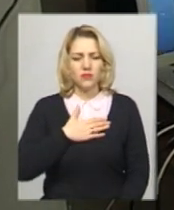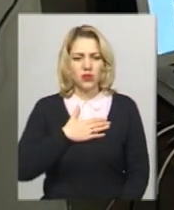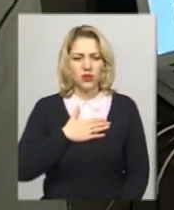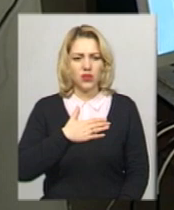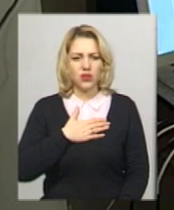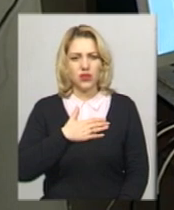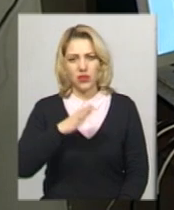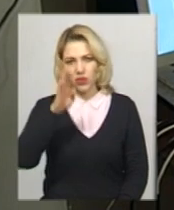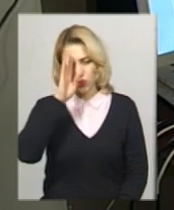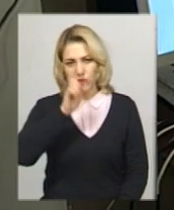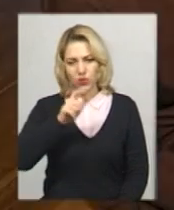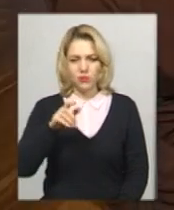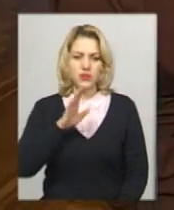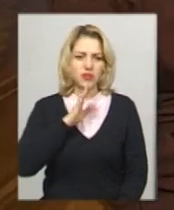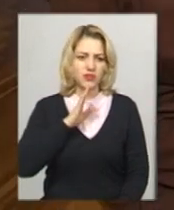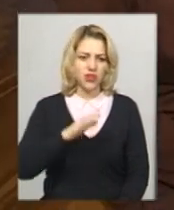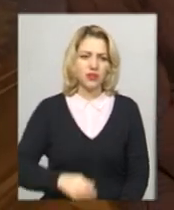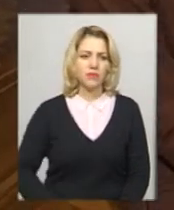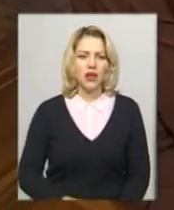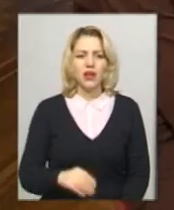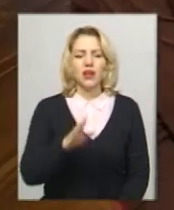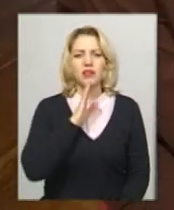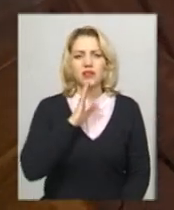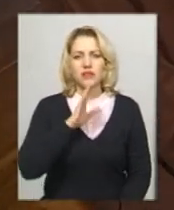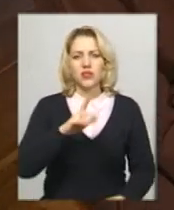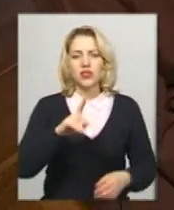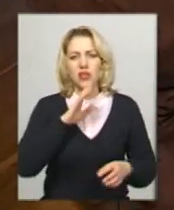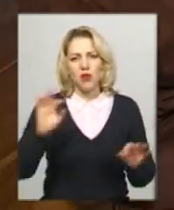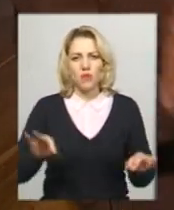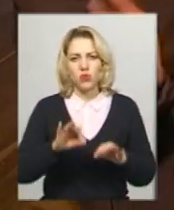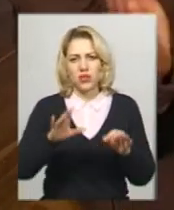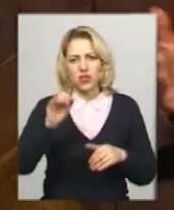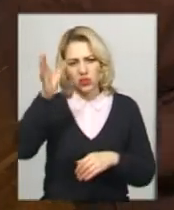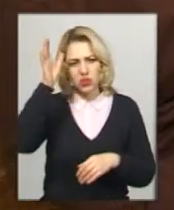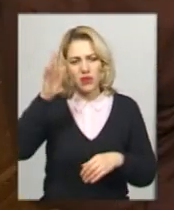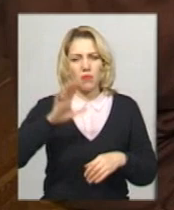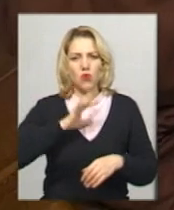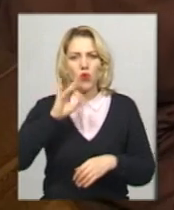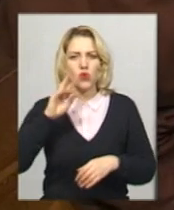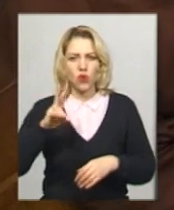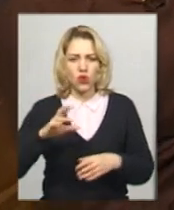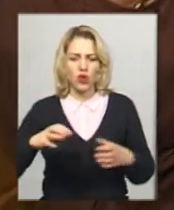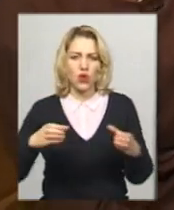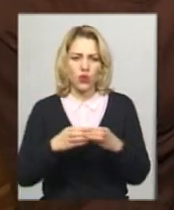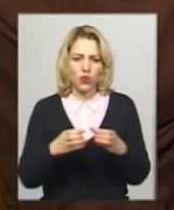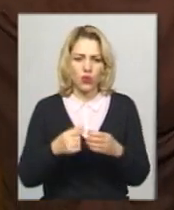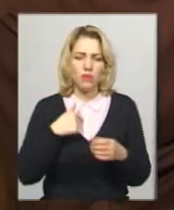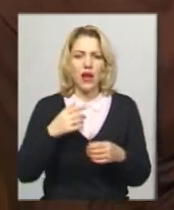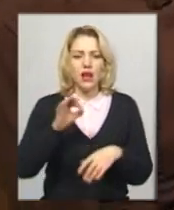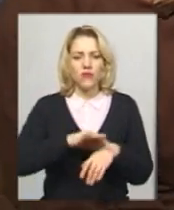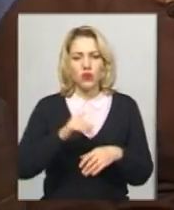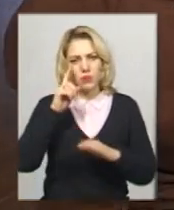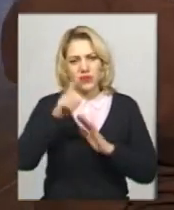хлопці і дівчата. Юлія Балан – музикант за світою. У студентські роки грала в рукурці. Про хворобу дізналася в серпні